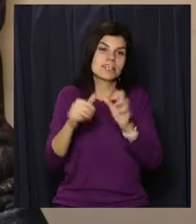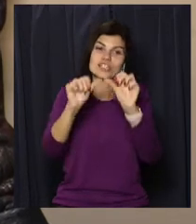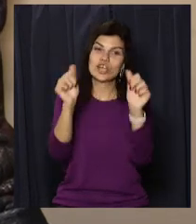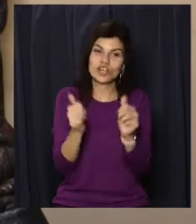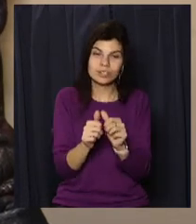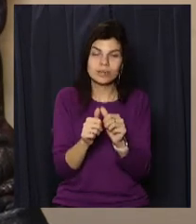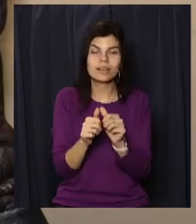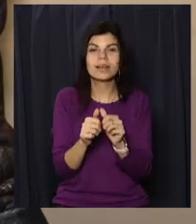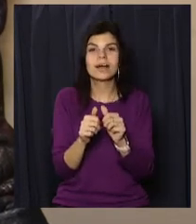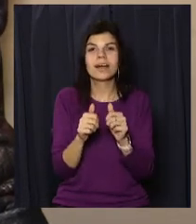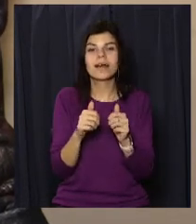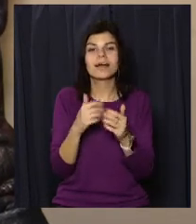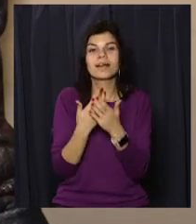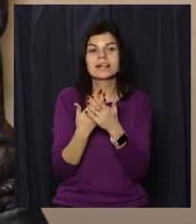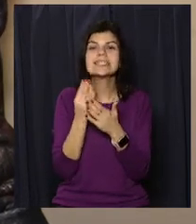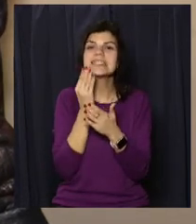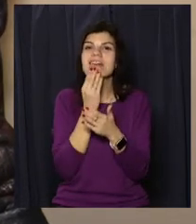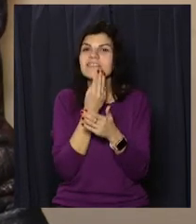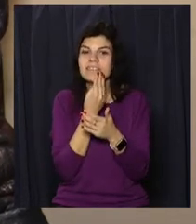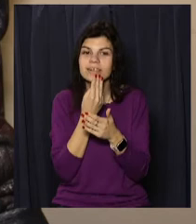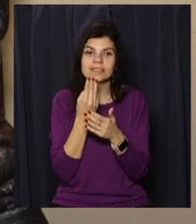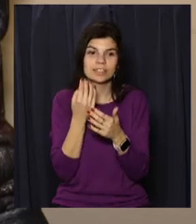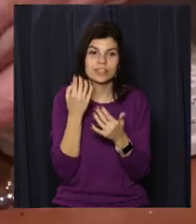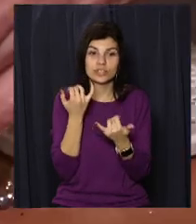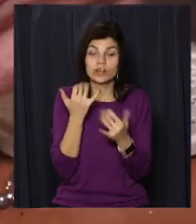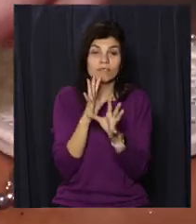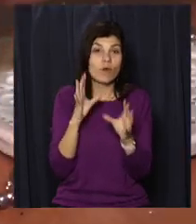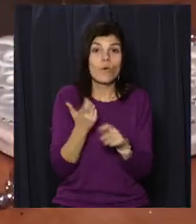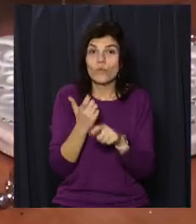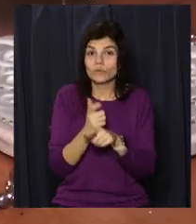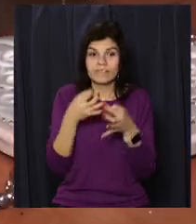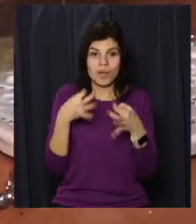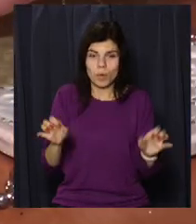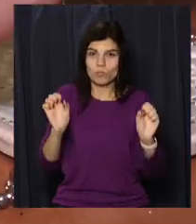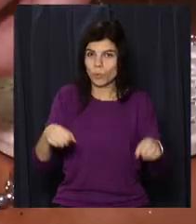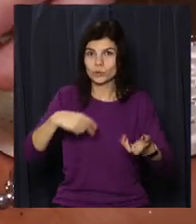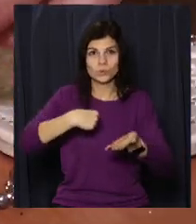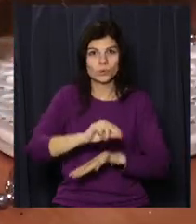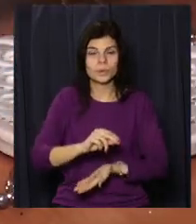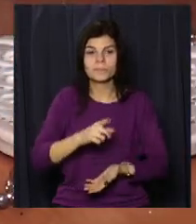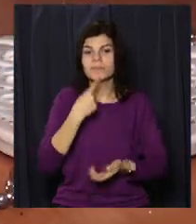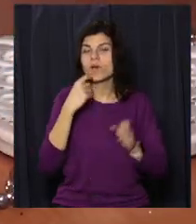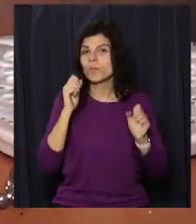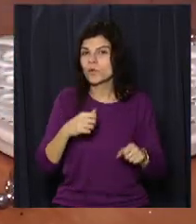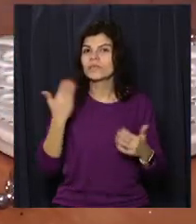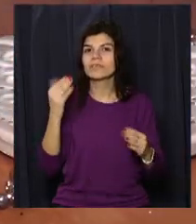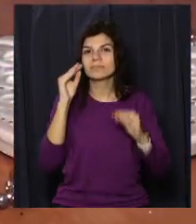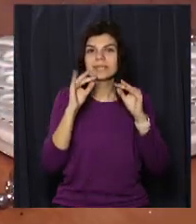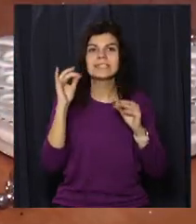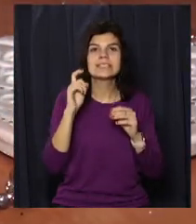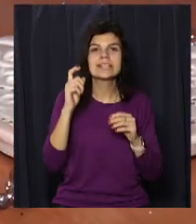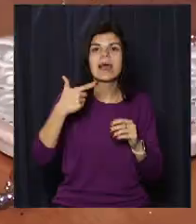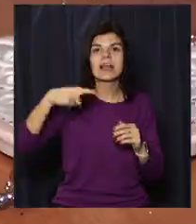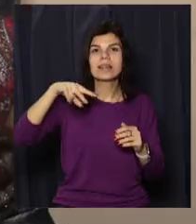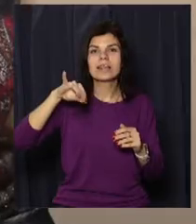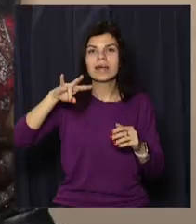Декупажні карти, або салфетки. Зараз це все дуже доступно. Можна скористатися і полімерною глиною. Тоді іграшки виходять